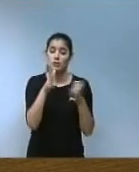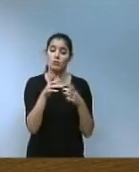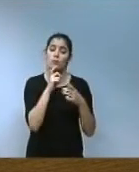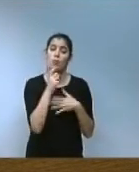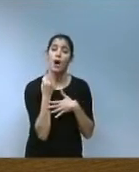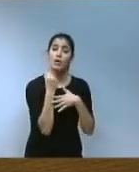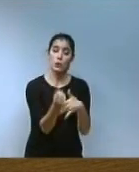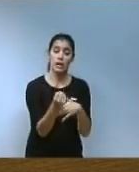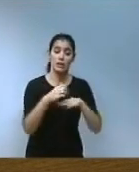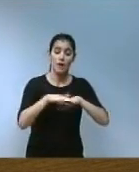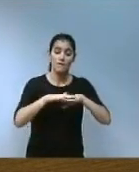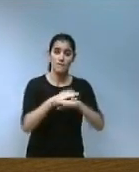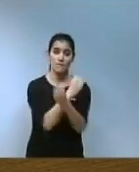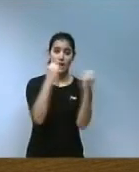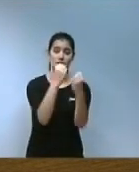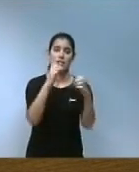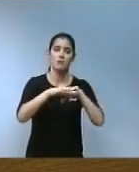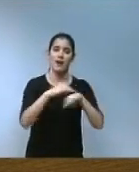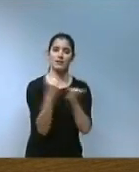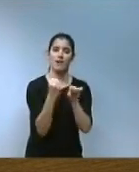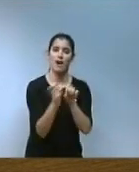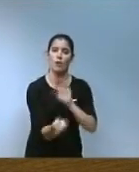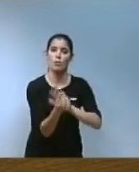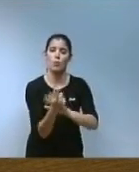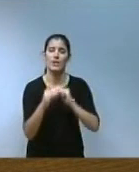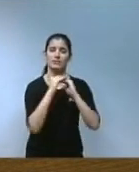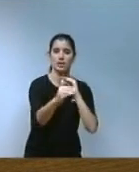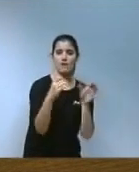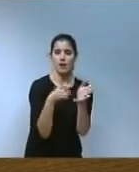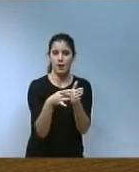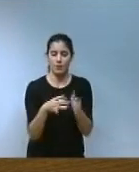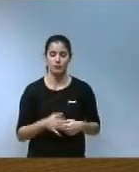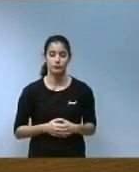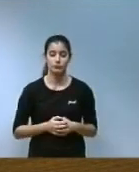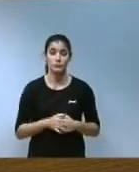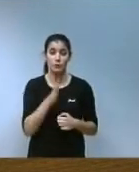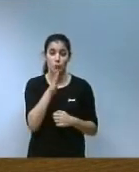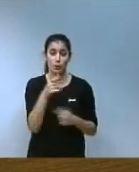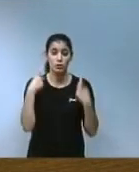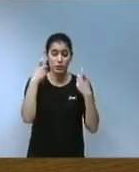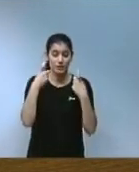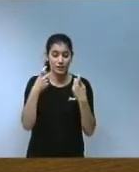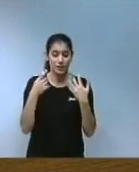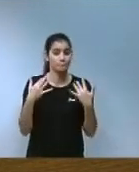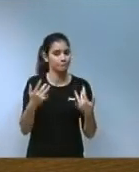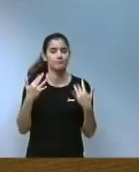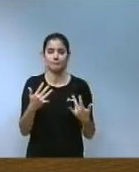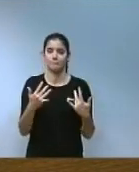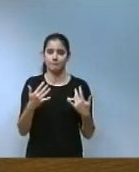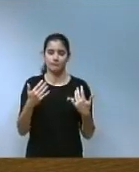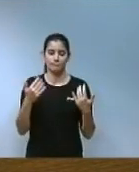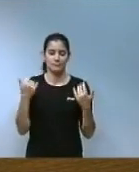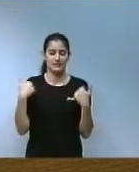posar les bases per a generar ocupació estable i de qualitat. Per això mateix accelerarem els principals o les principals